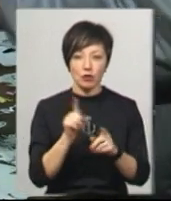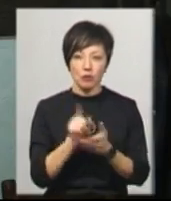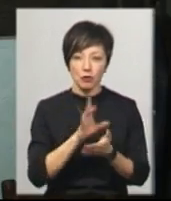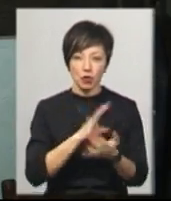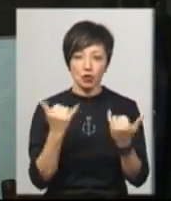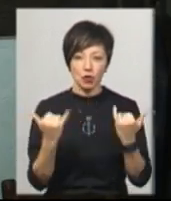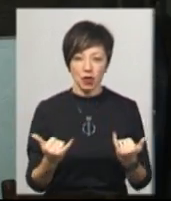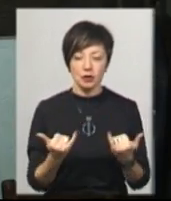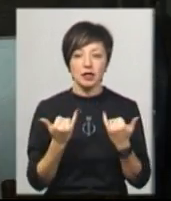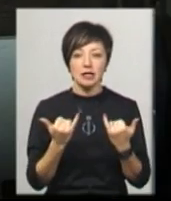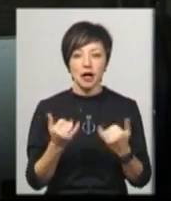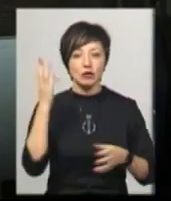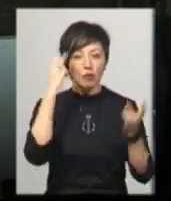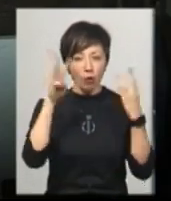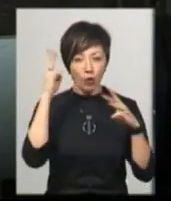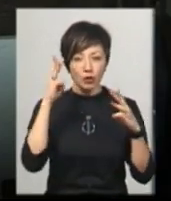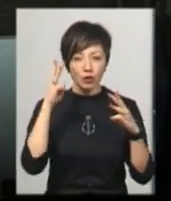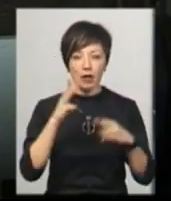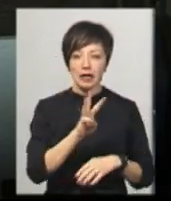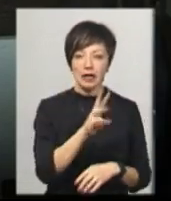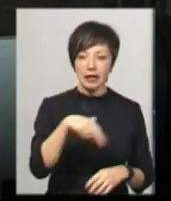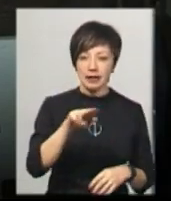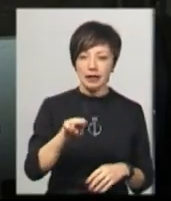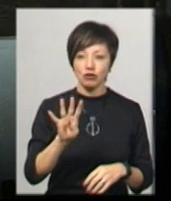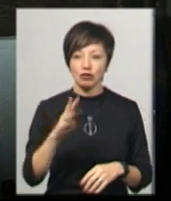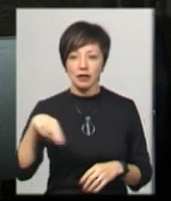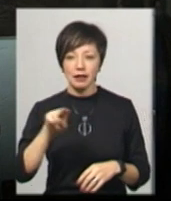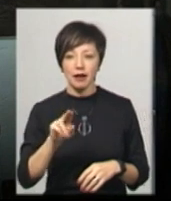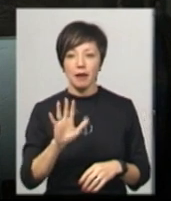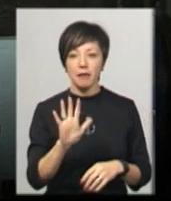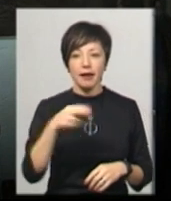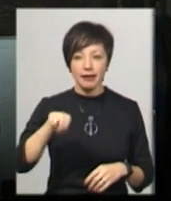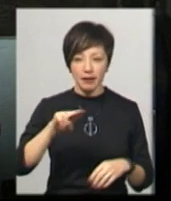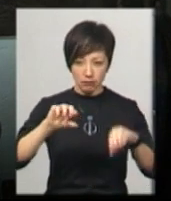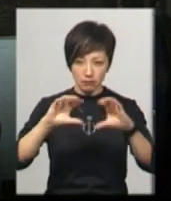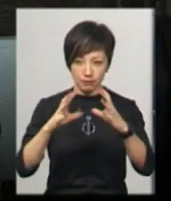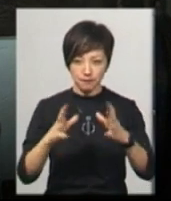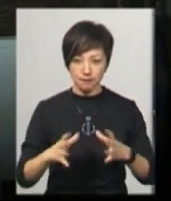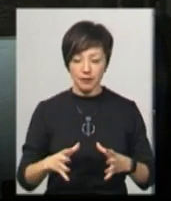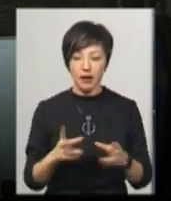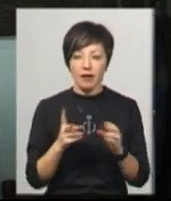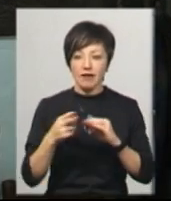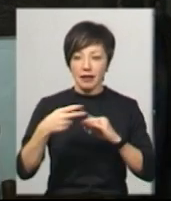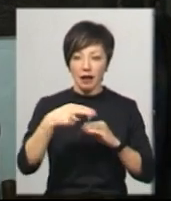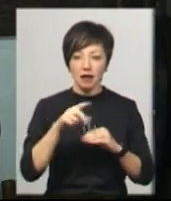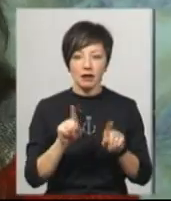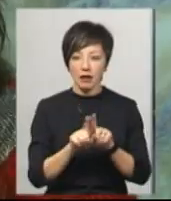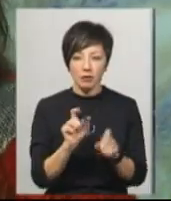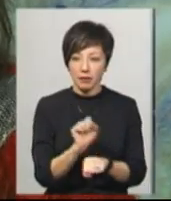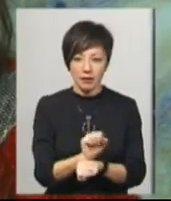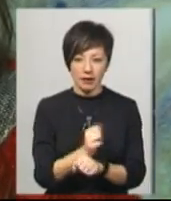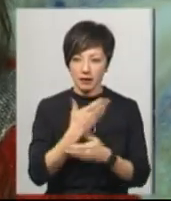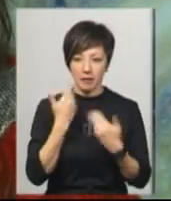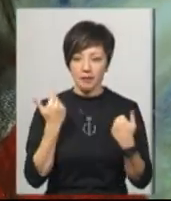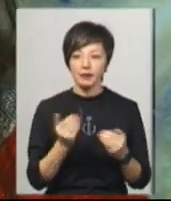сучасною. Зараз модно 3D, 4D, 5D. Витинанка також не повинна стояти на місці.